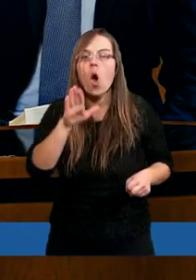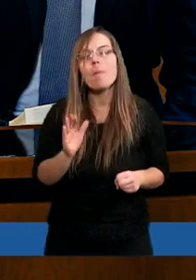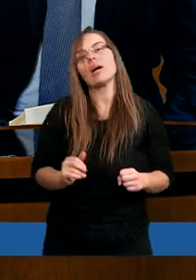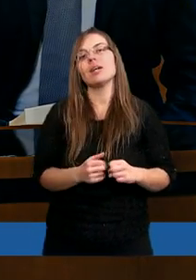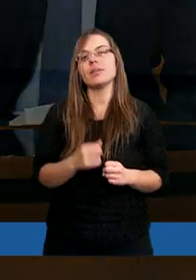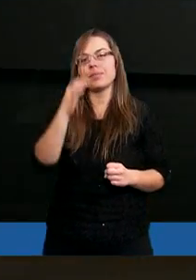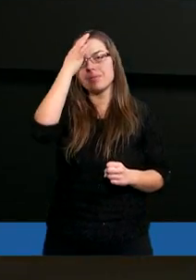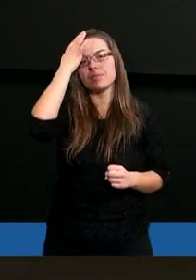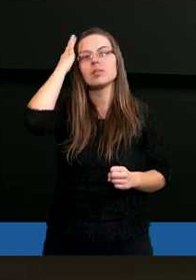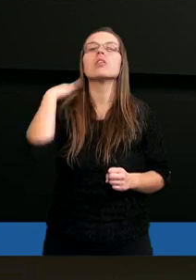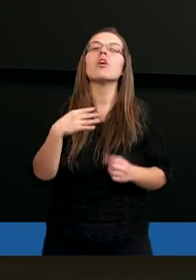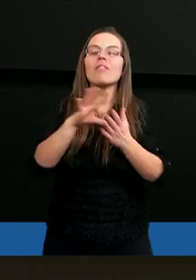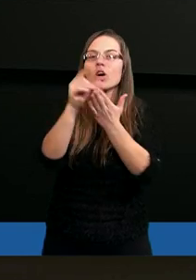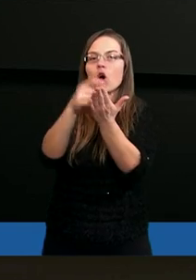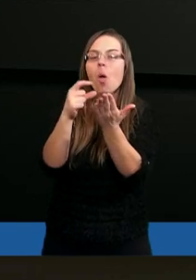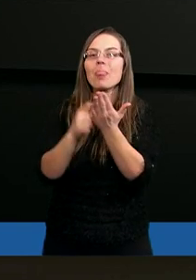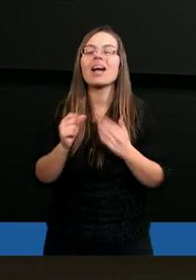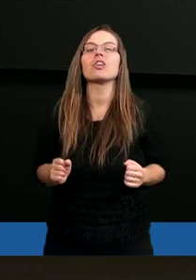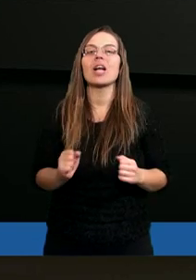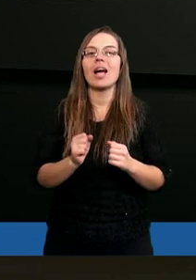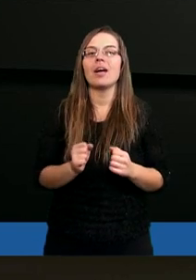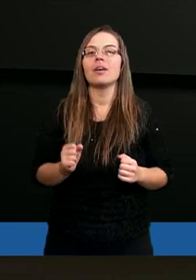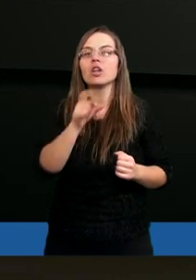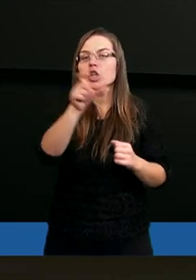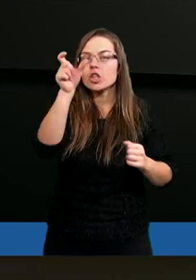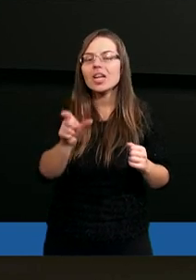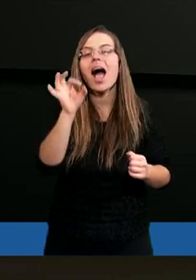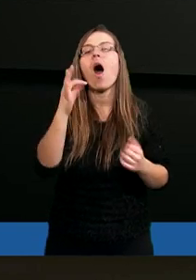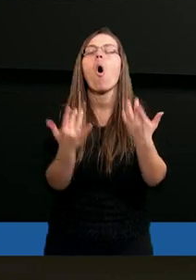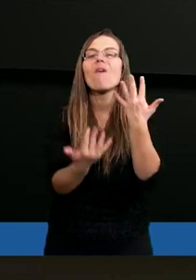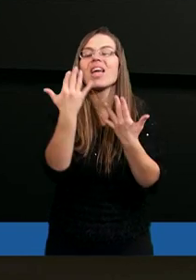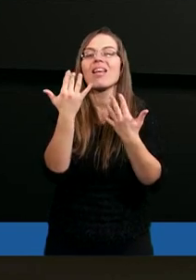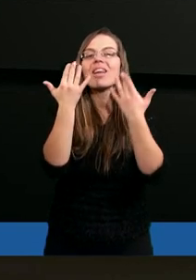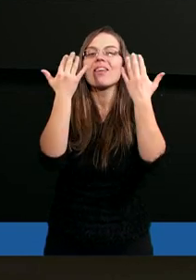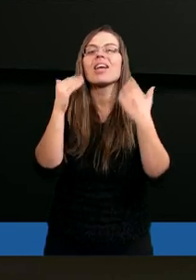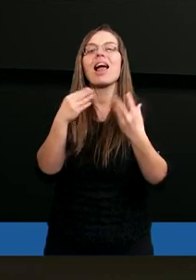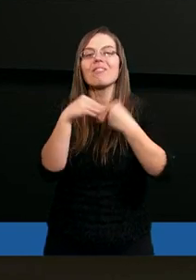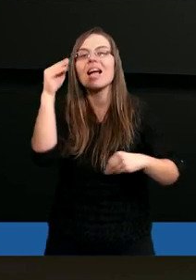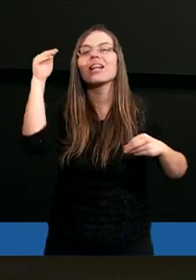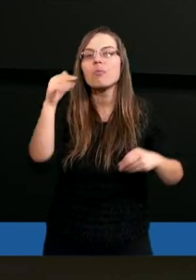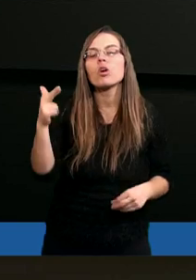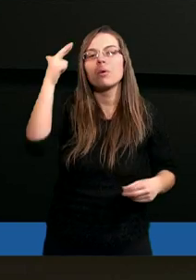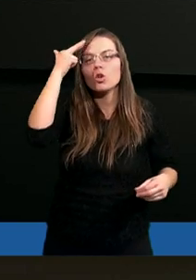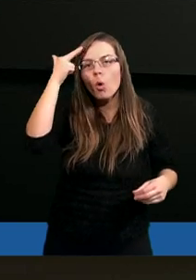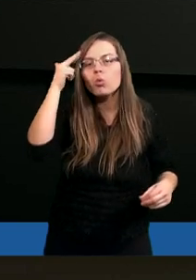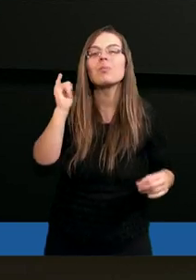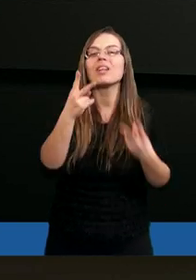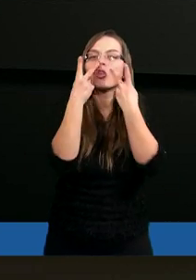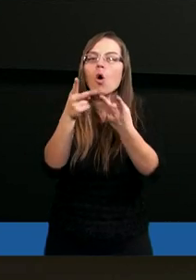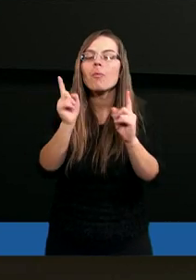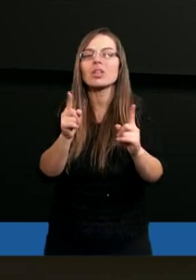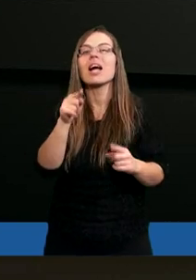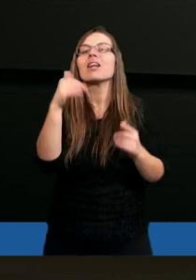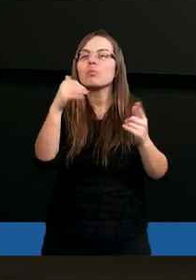Hiob. To w kontekście krzyża o wiele więcej możemy zrozumieć, zobaczyć,